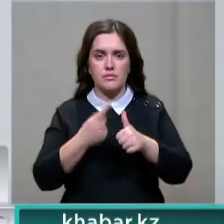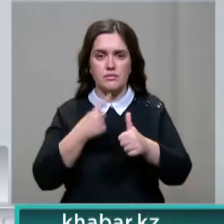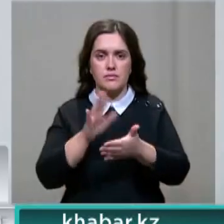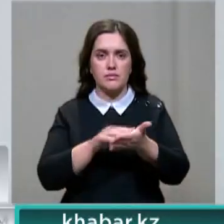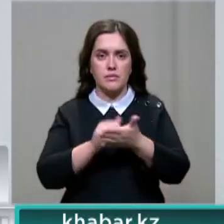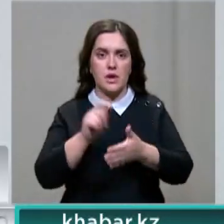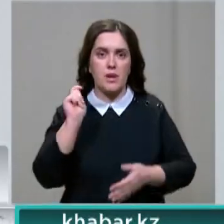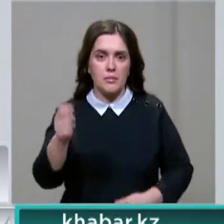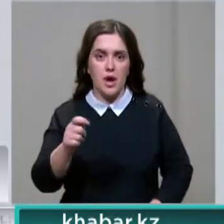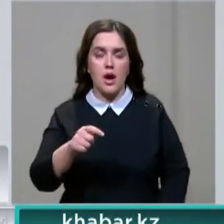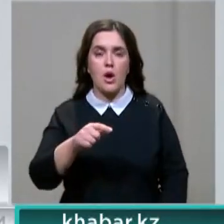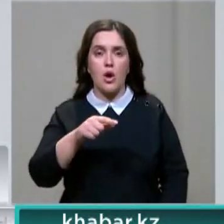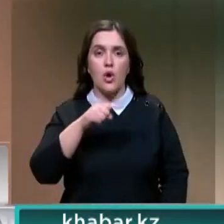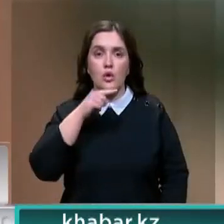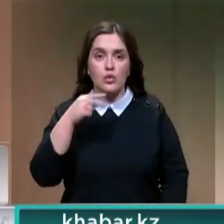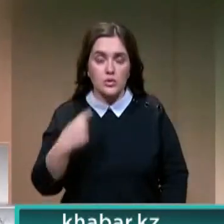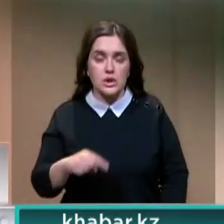русским с казахской душой.